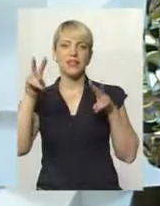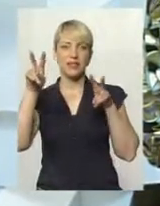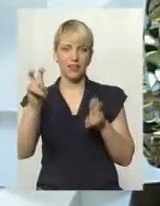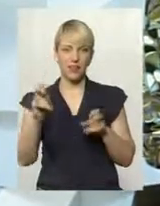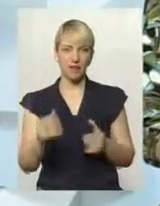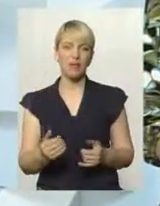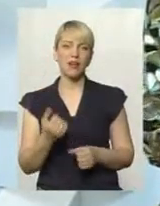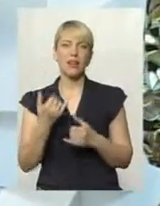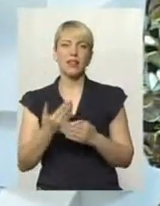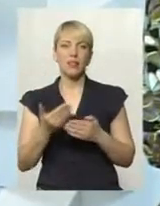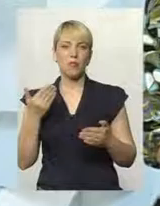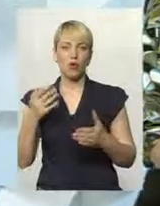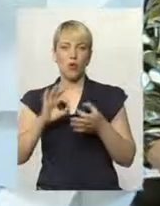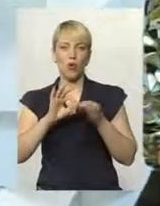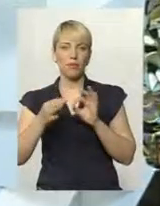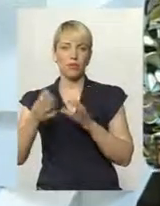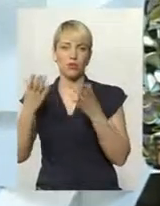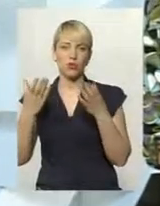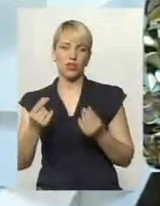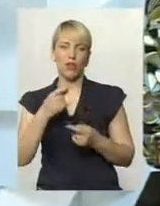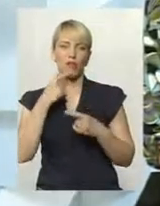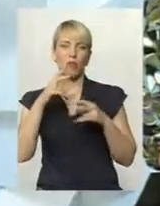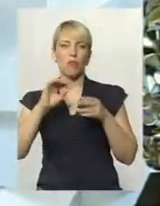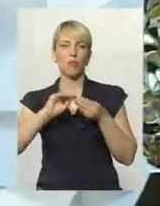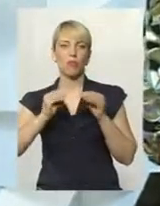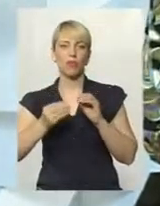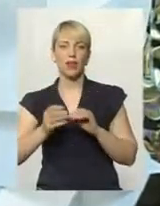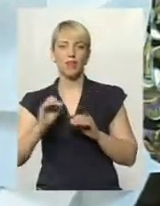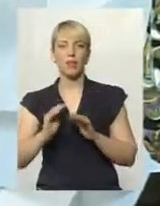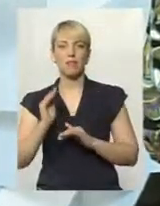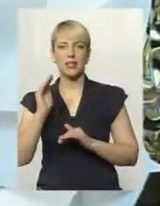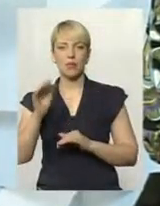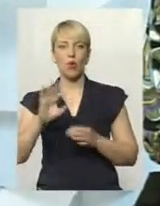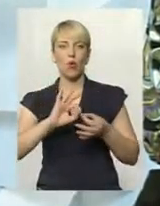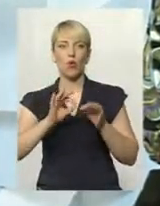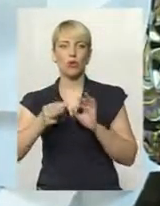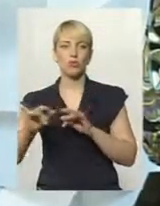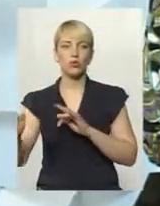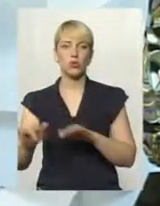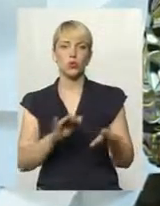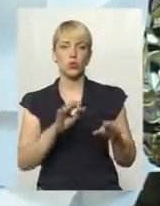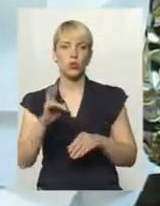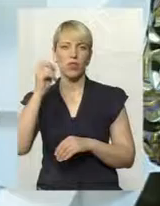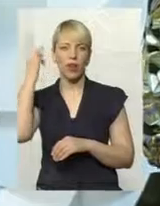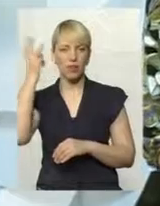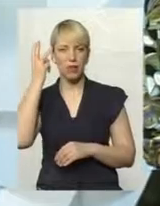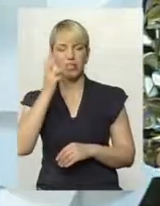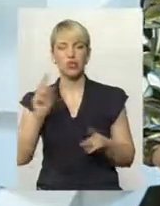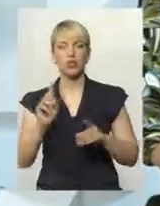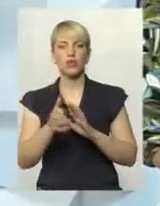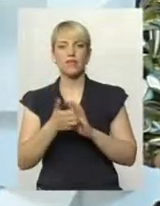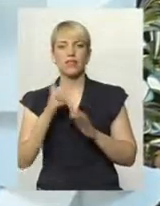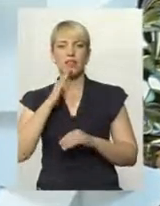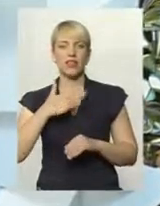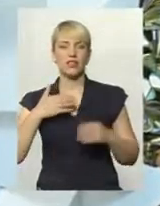і напередодні Олімпійського дня говоримо про проблеми та перспективи Олімпійського руху на Хмельниччині. Нічого не вистачає